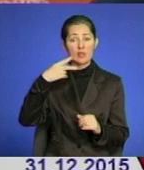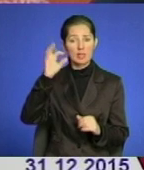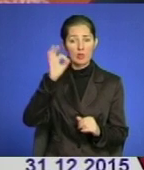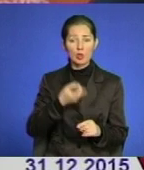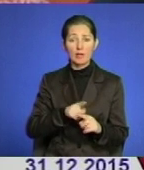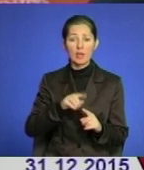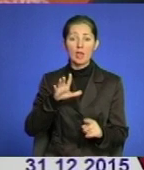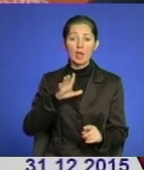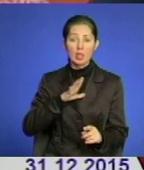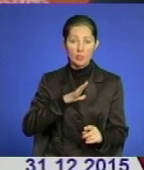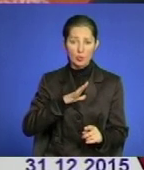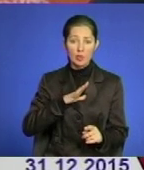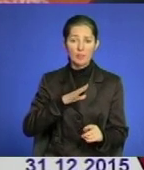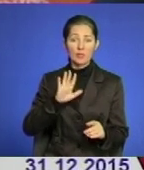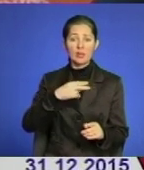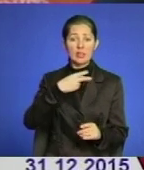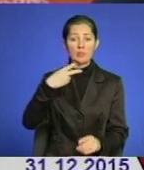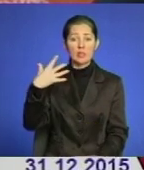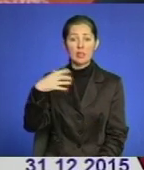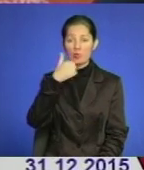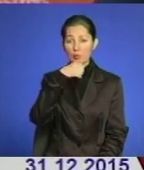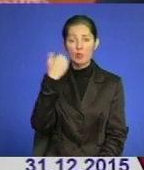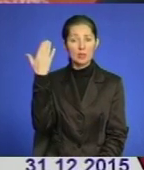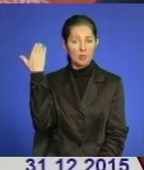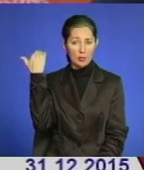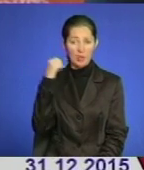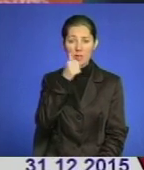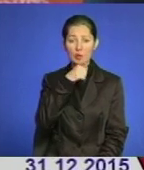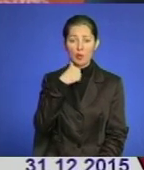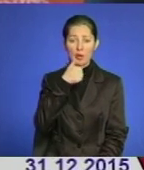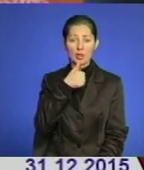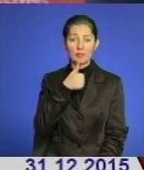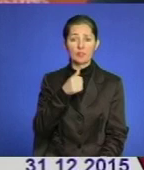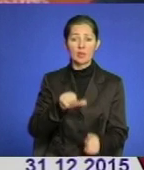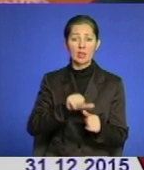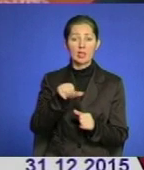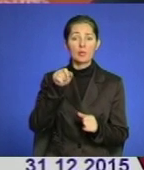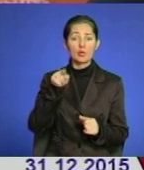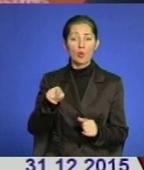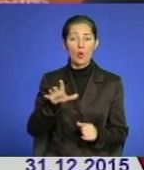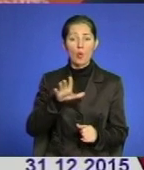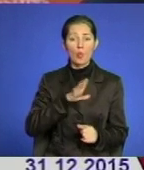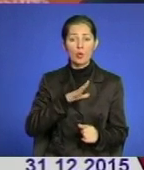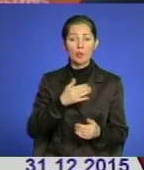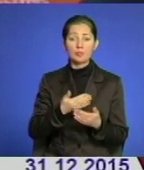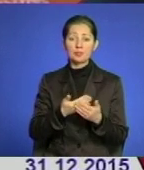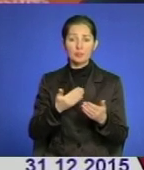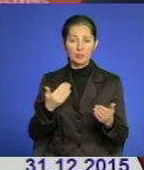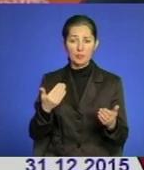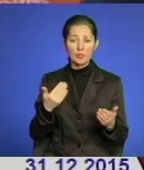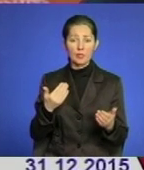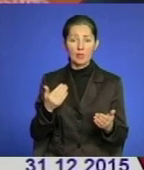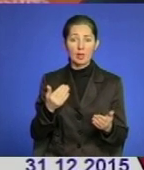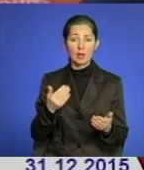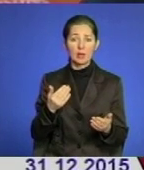діяли у 2015 році і в попередніх роках. Крім цього, було попередньо, що